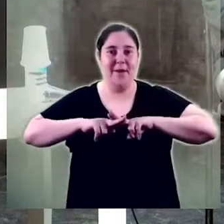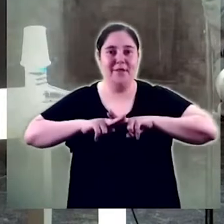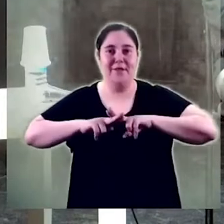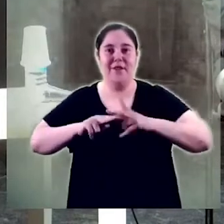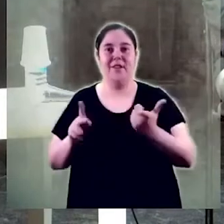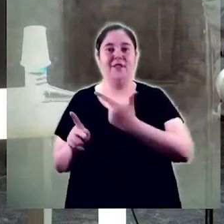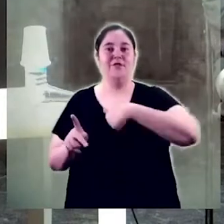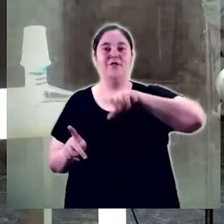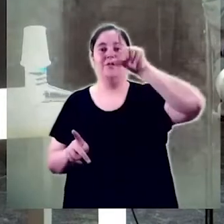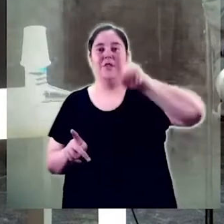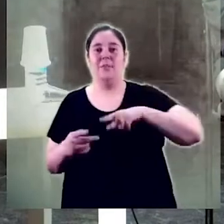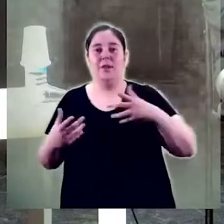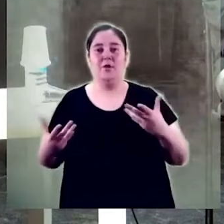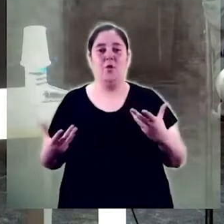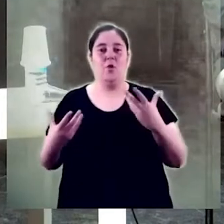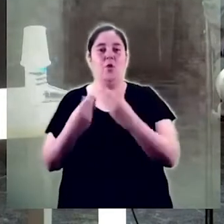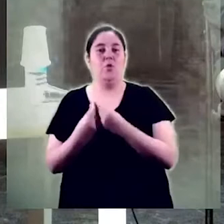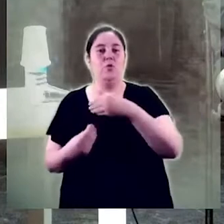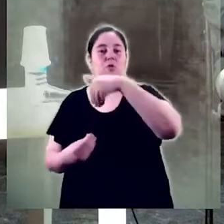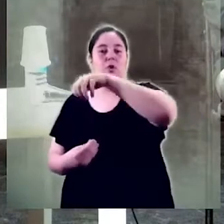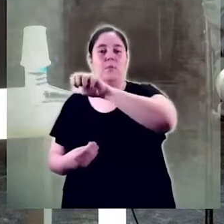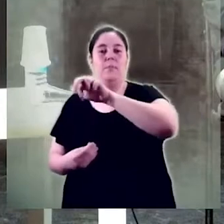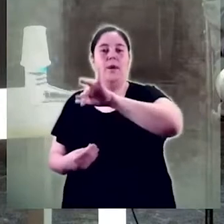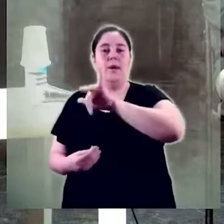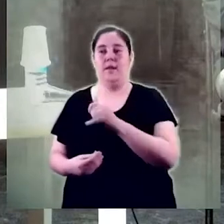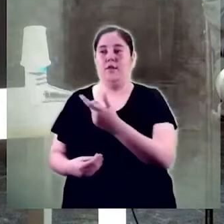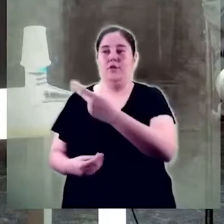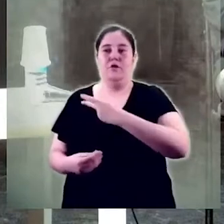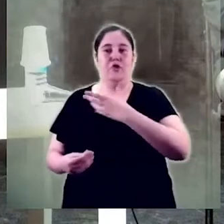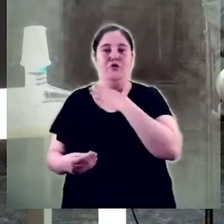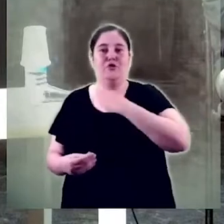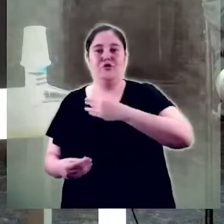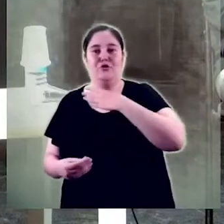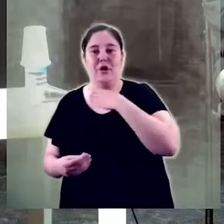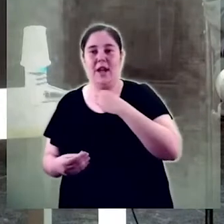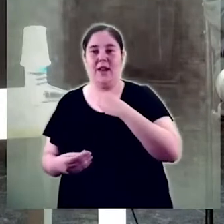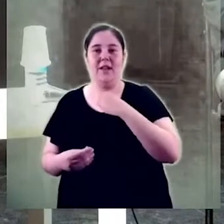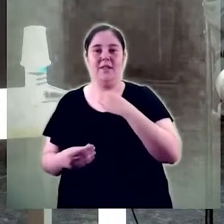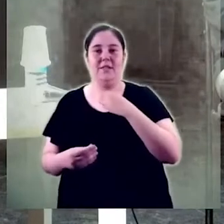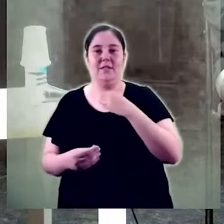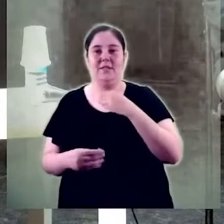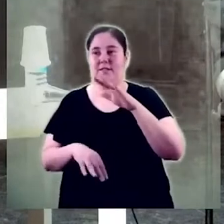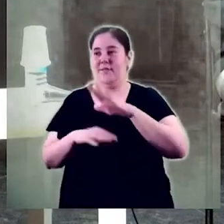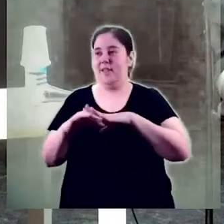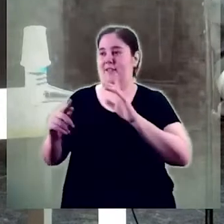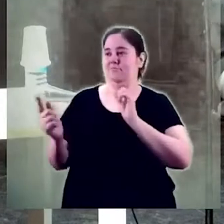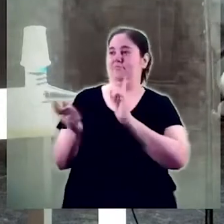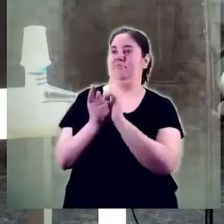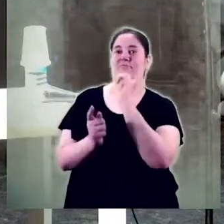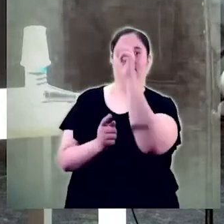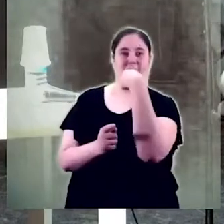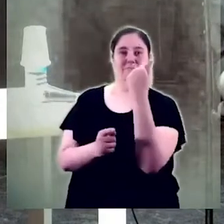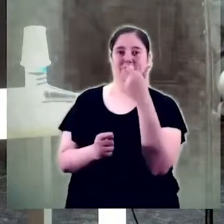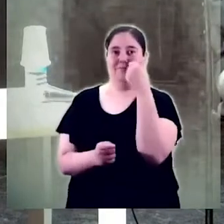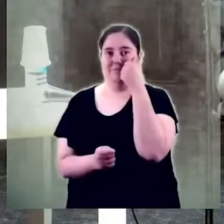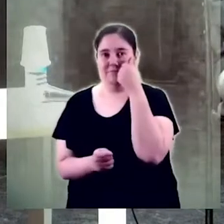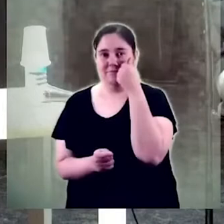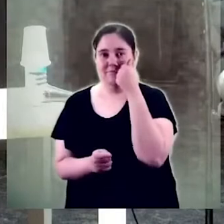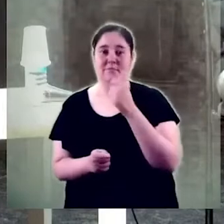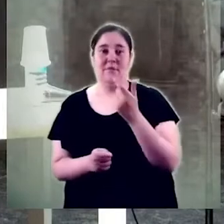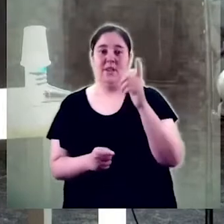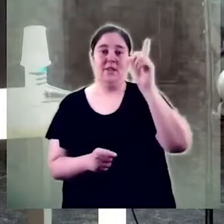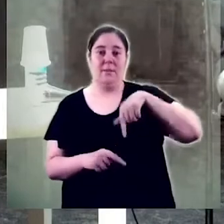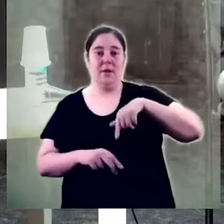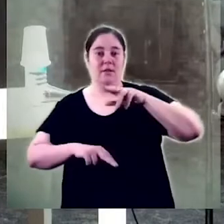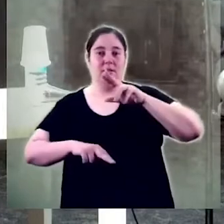la Mery, que teníem moltes ganes de poder veurela en persona i poder celebrar-la